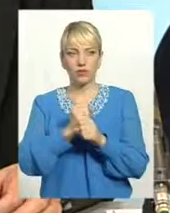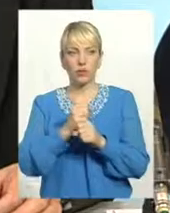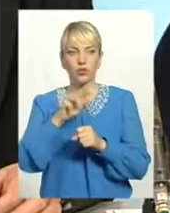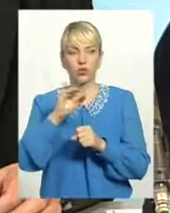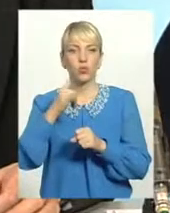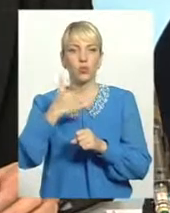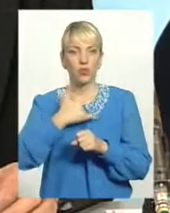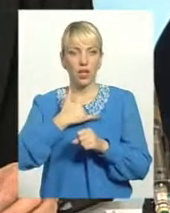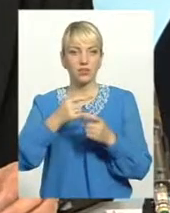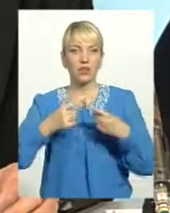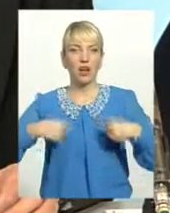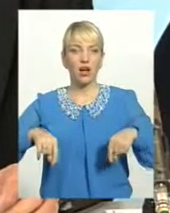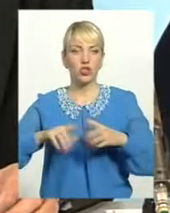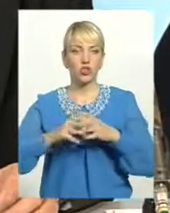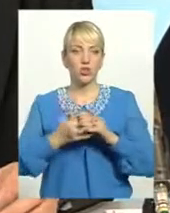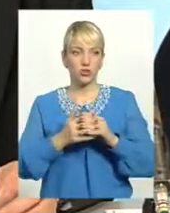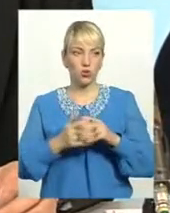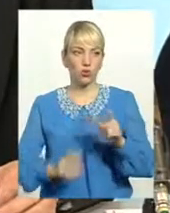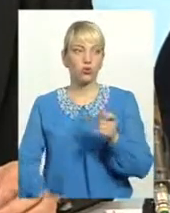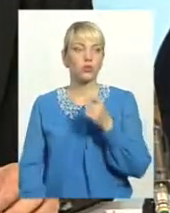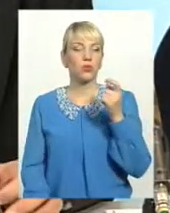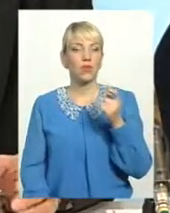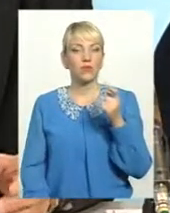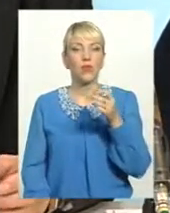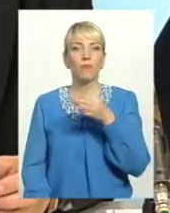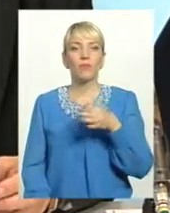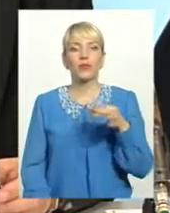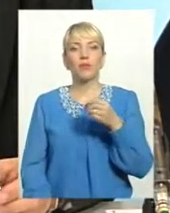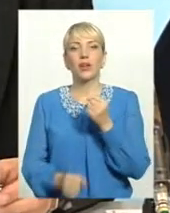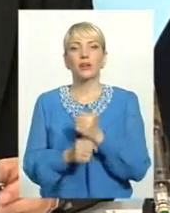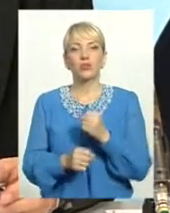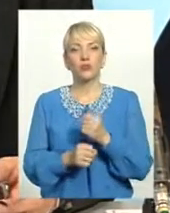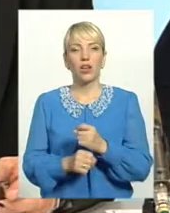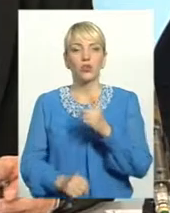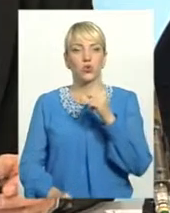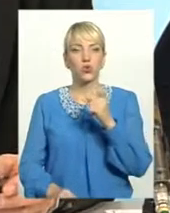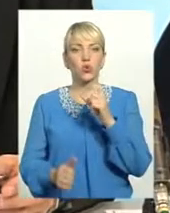галузі сільського господарства області працювало 160 тисяч